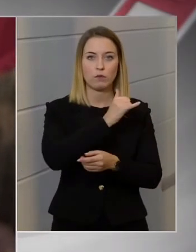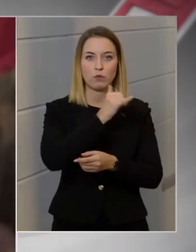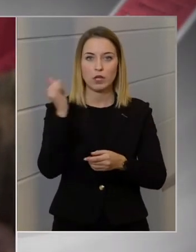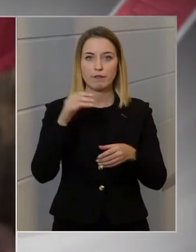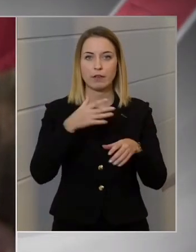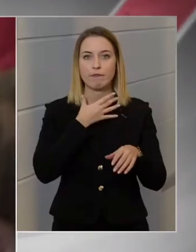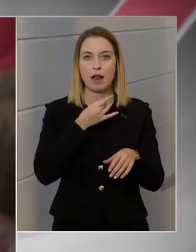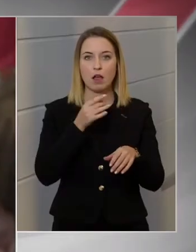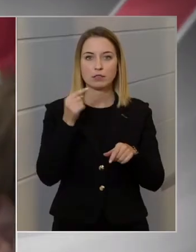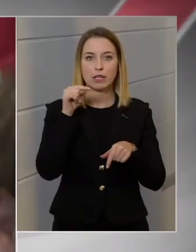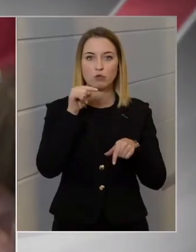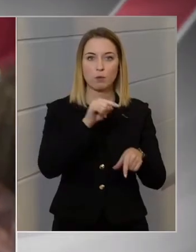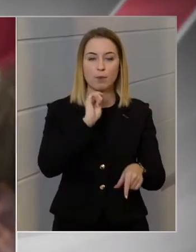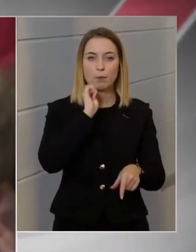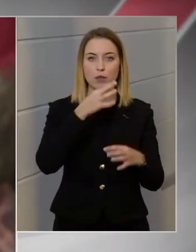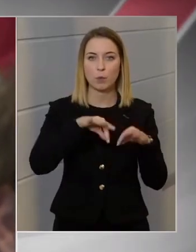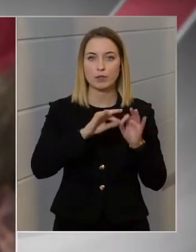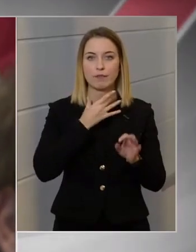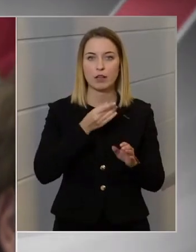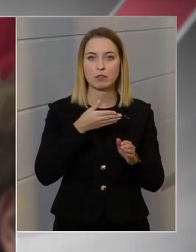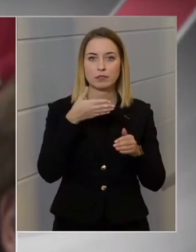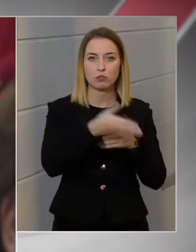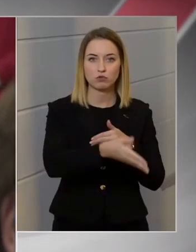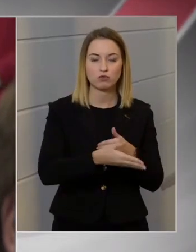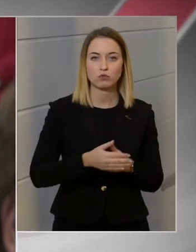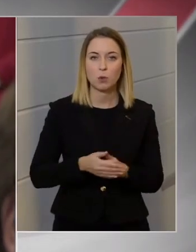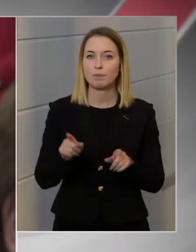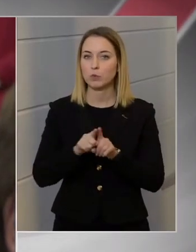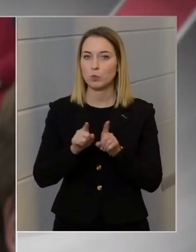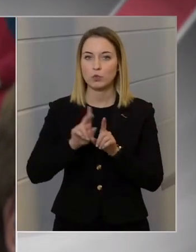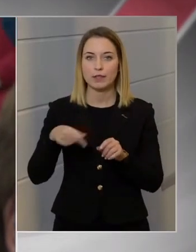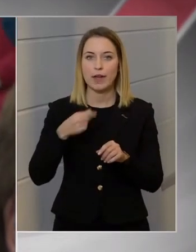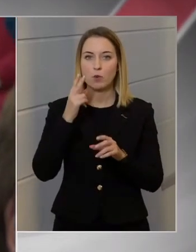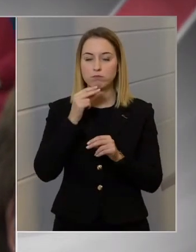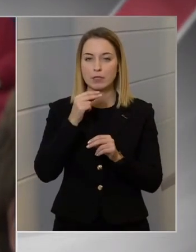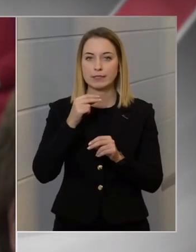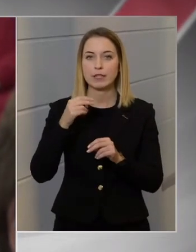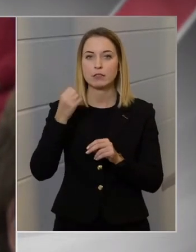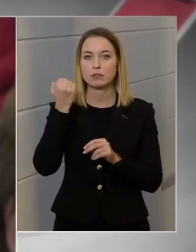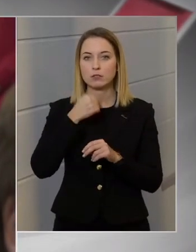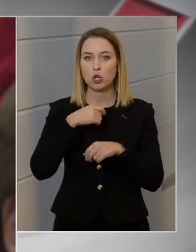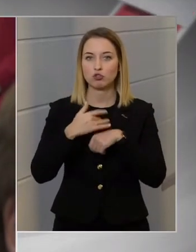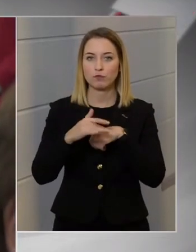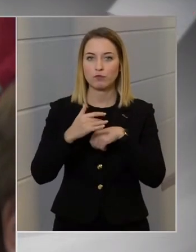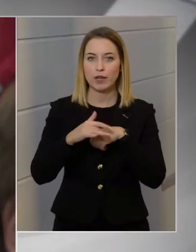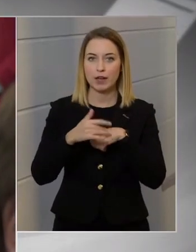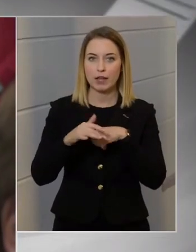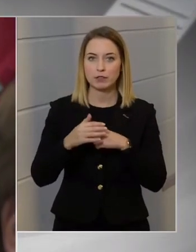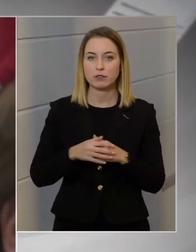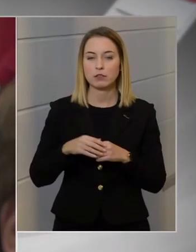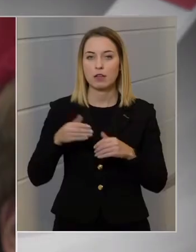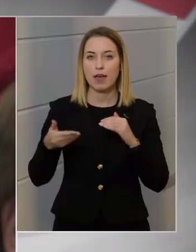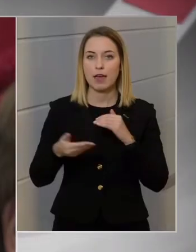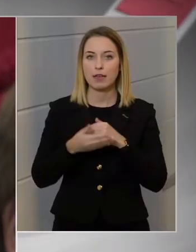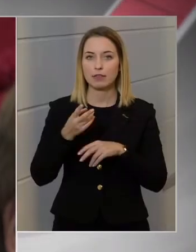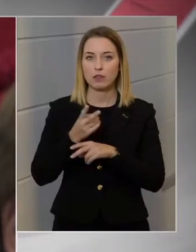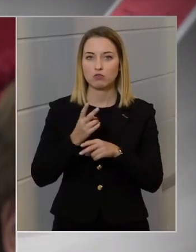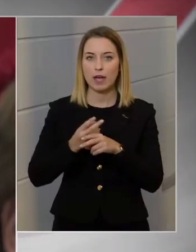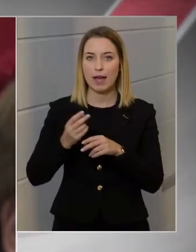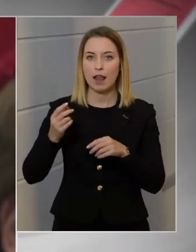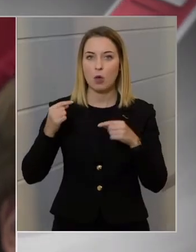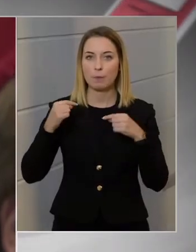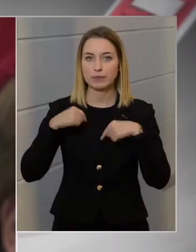választásokba. Magyarországi választásokban ugyanerről beszélt Danzs Ferenc és a külügyminisztérium helyettes államtitkára